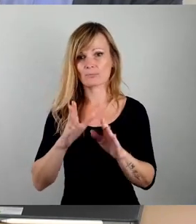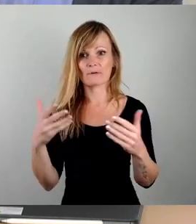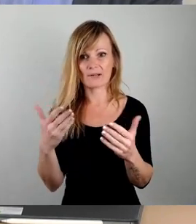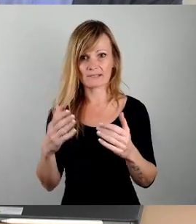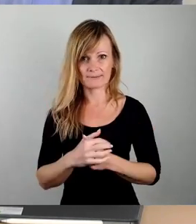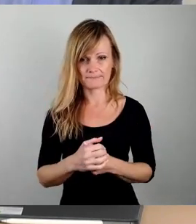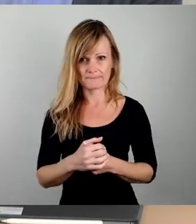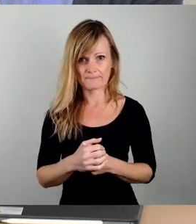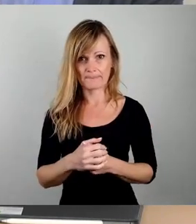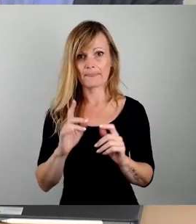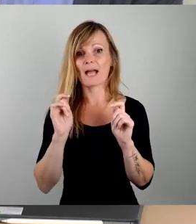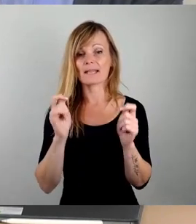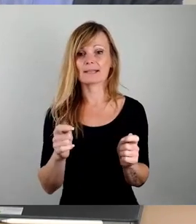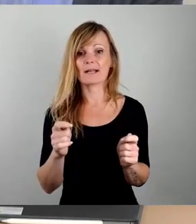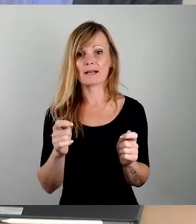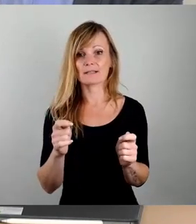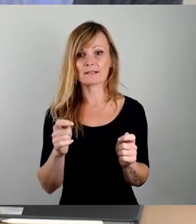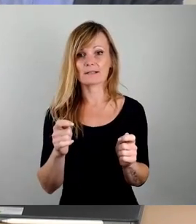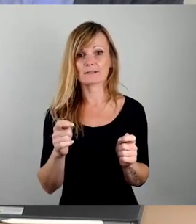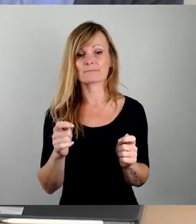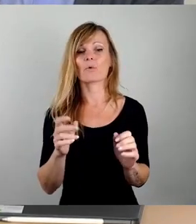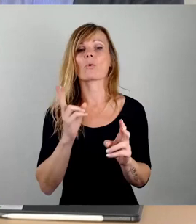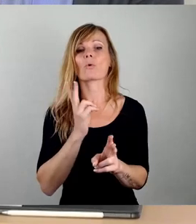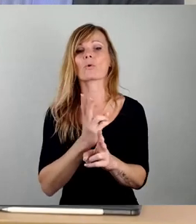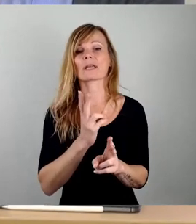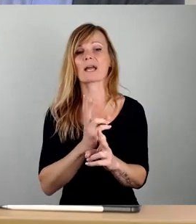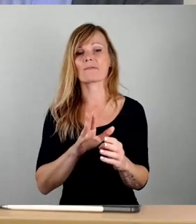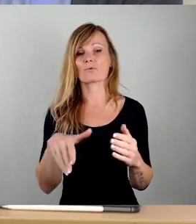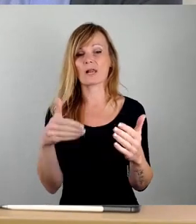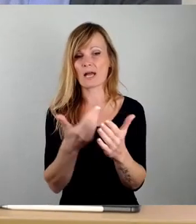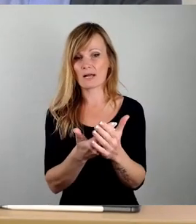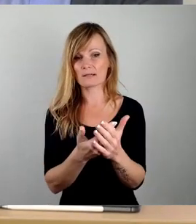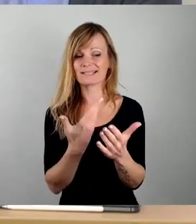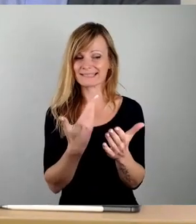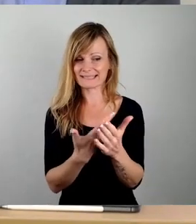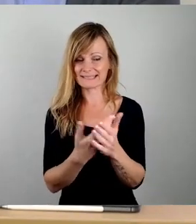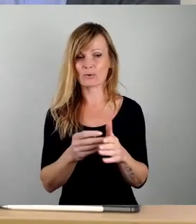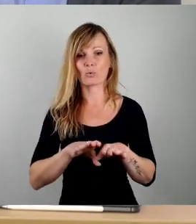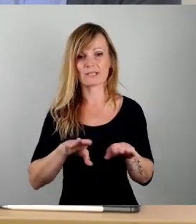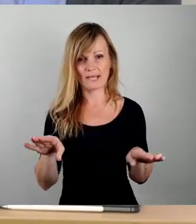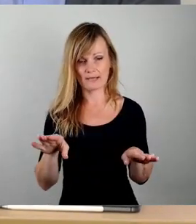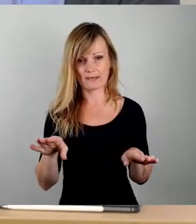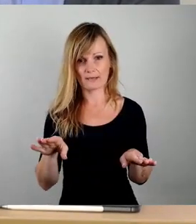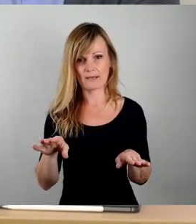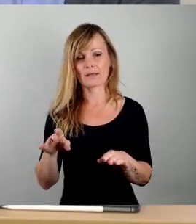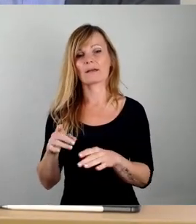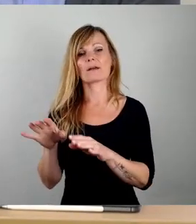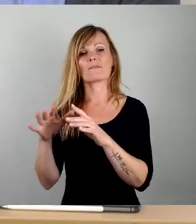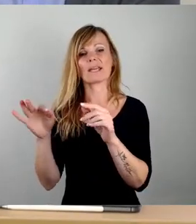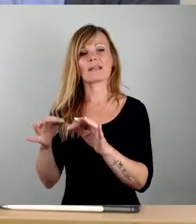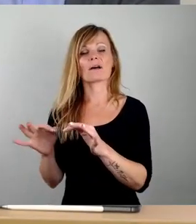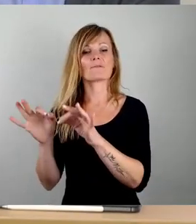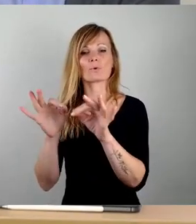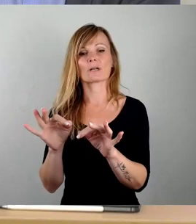worden, den Originalvorlage zur Abstimmungsgrundlage zu nehmen, abweichend zum federführenden Ausschussbericht. Das würde ich zunächst